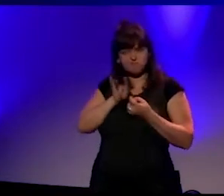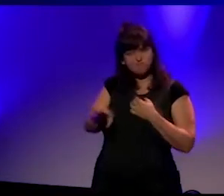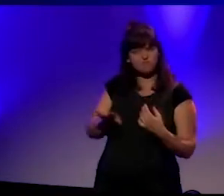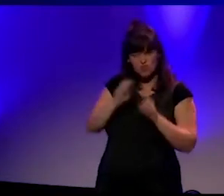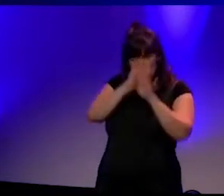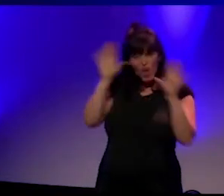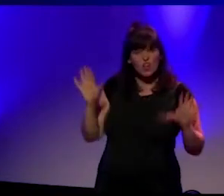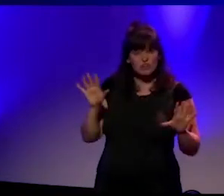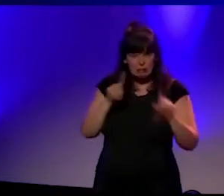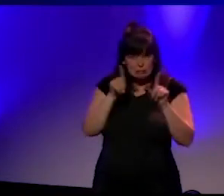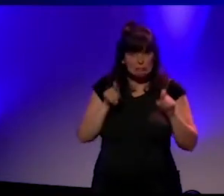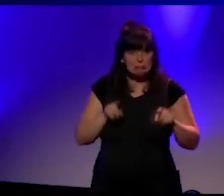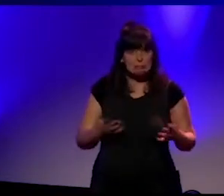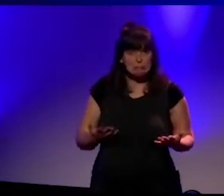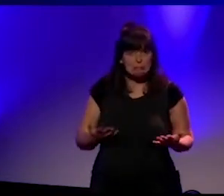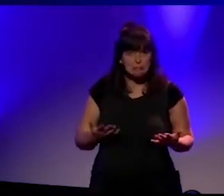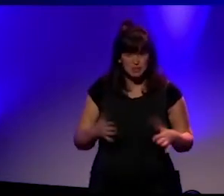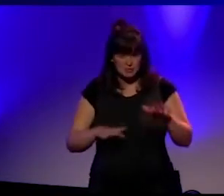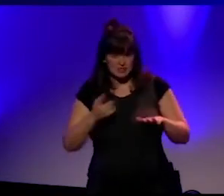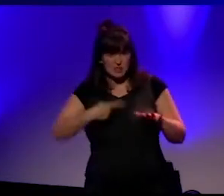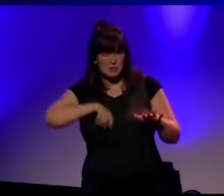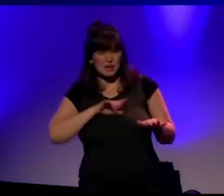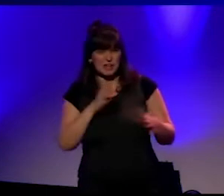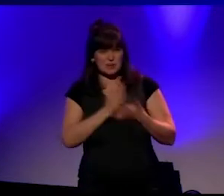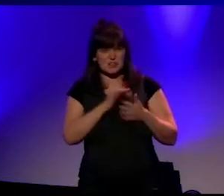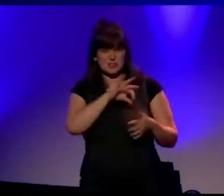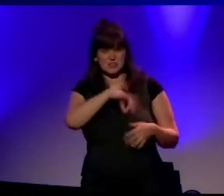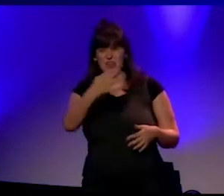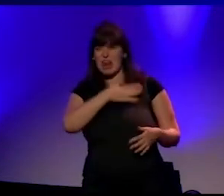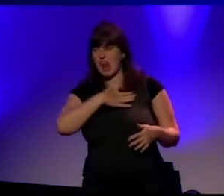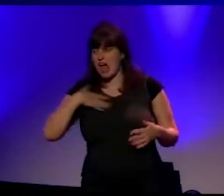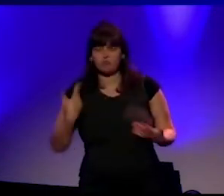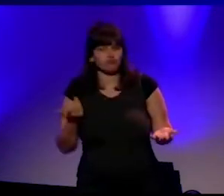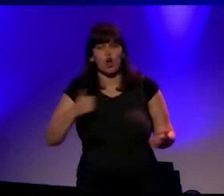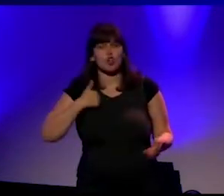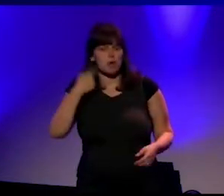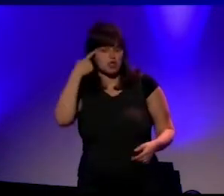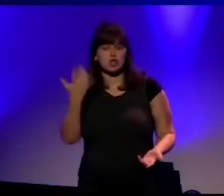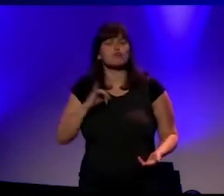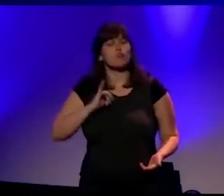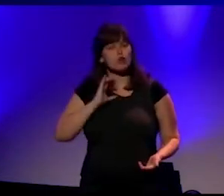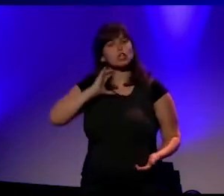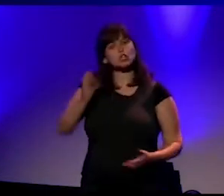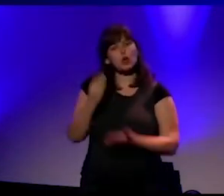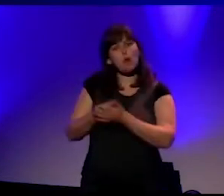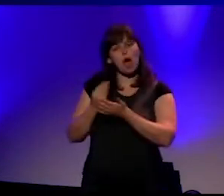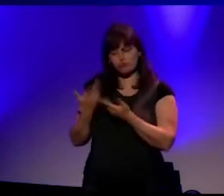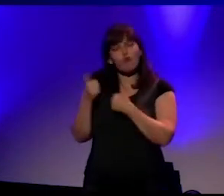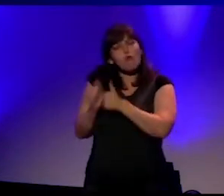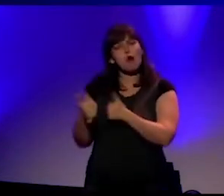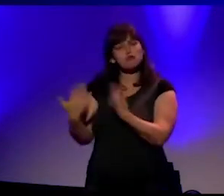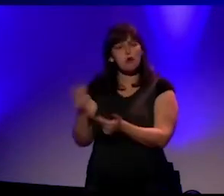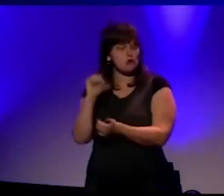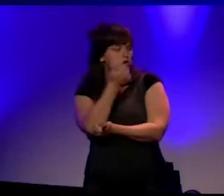En zijn we niet te lang gewoon verder gegaan op, inderdaad, voor ons de vanzelfsprekendheid van de christelijke waarden die deze